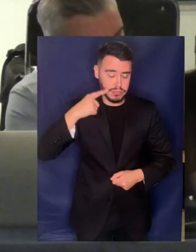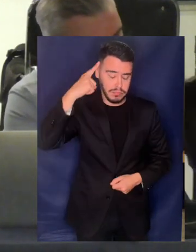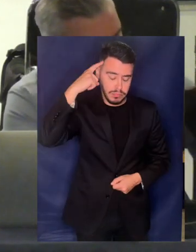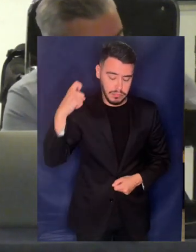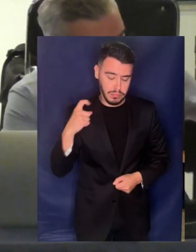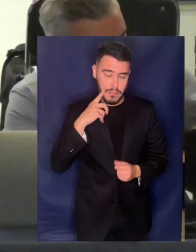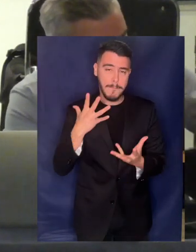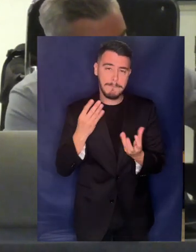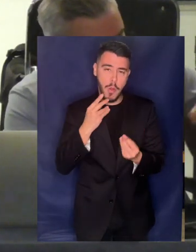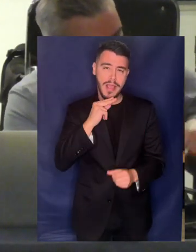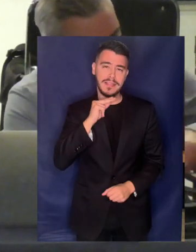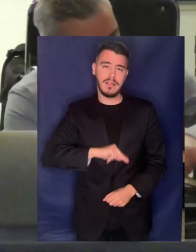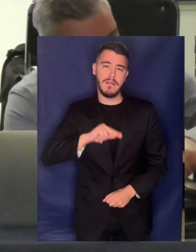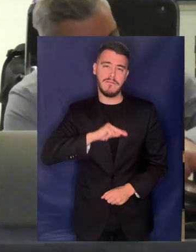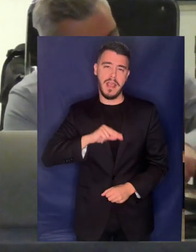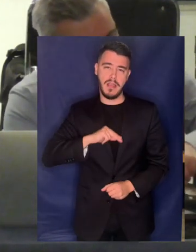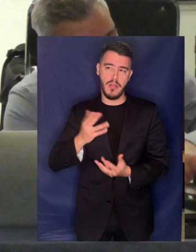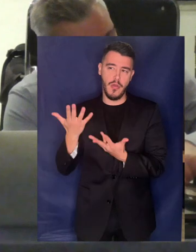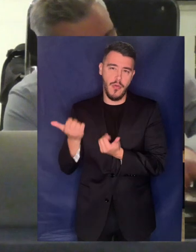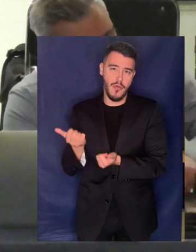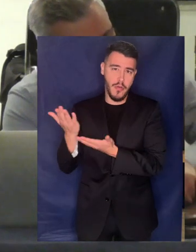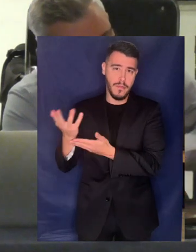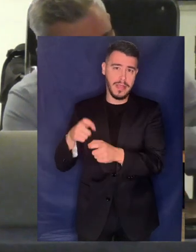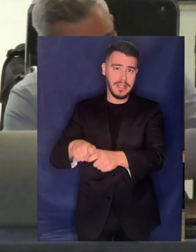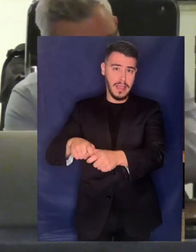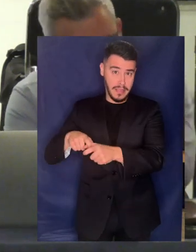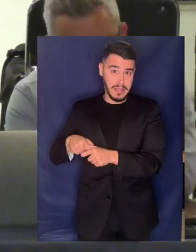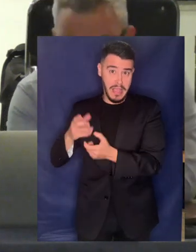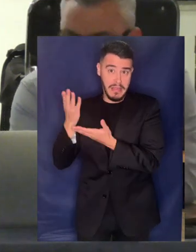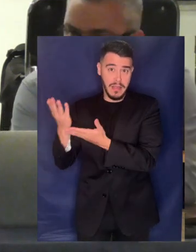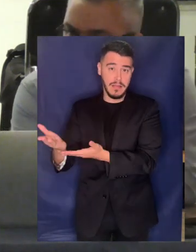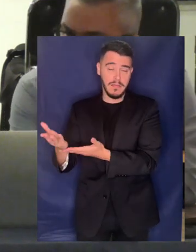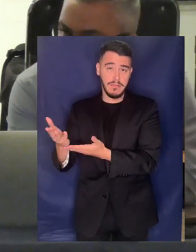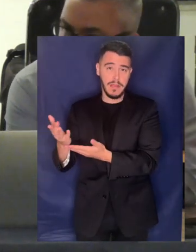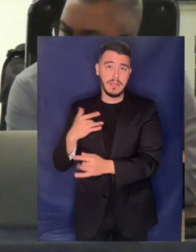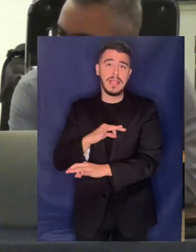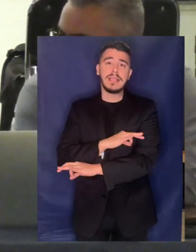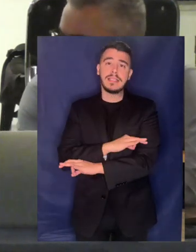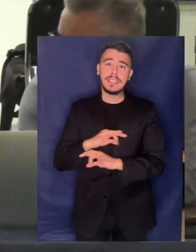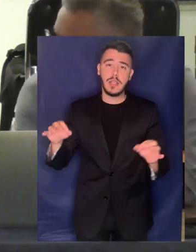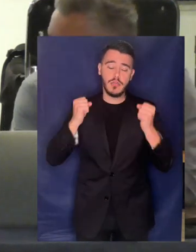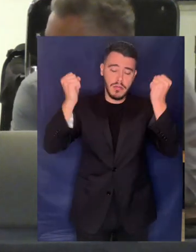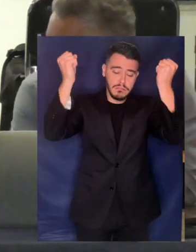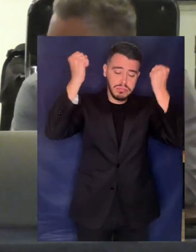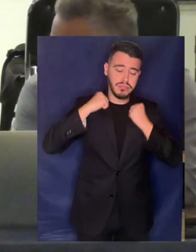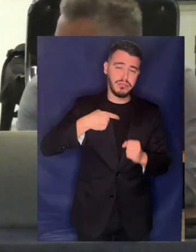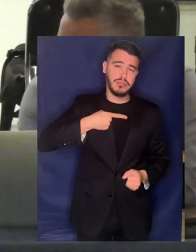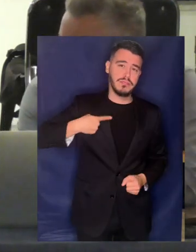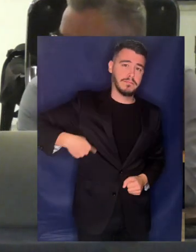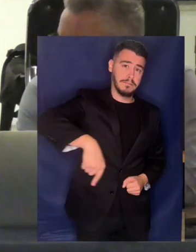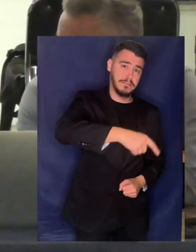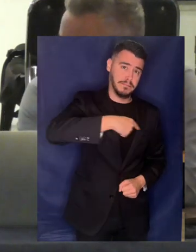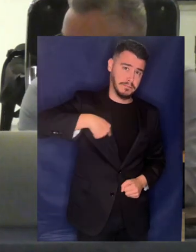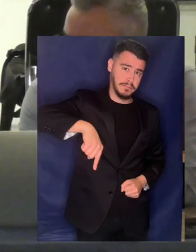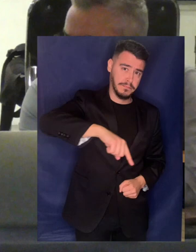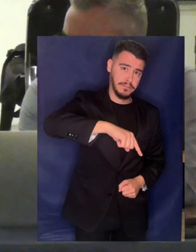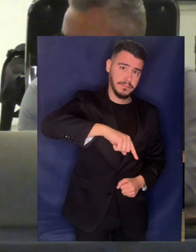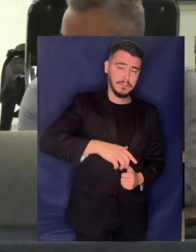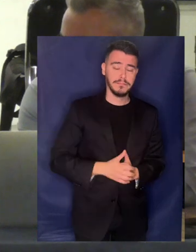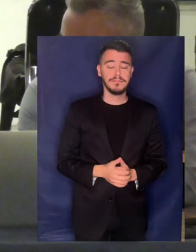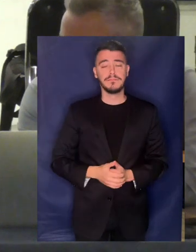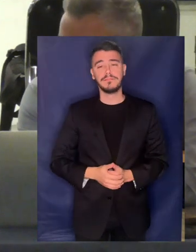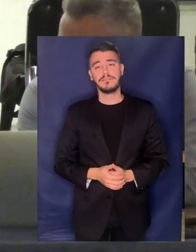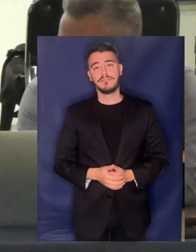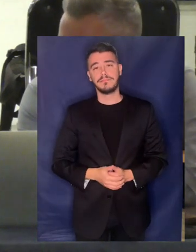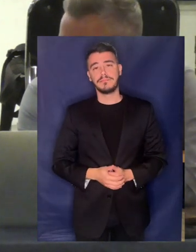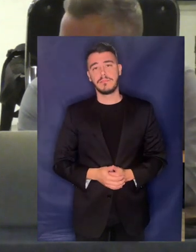και εξαιρετικά σκληρά στη μάχη που θα δώσουν Την ίδια στιγμή που σας